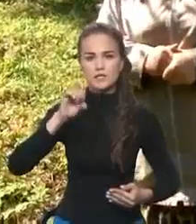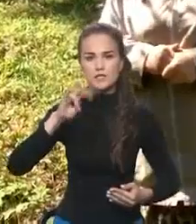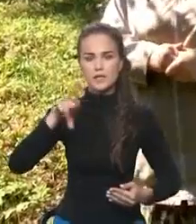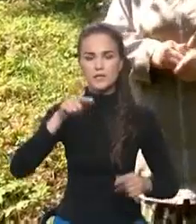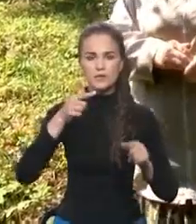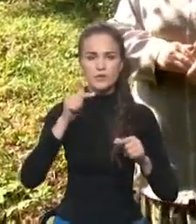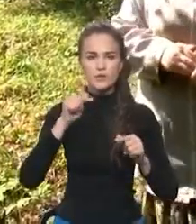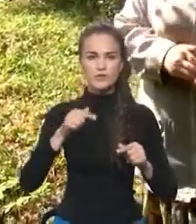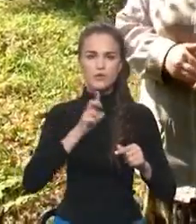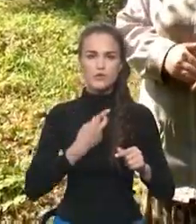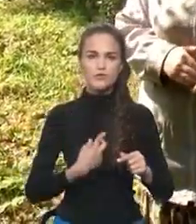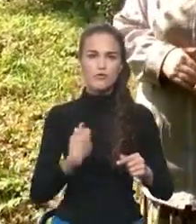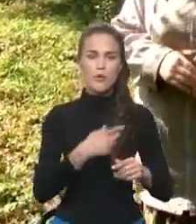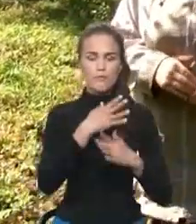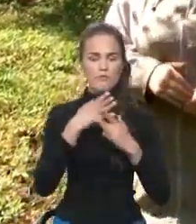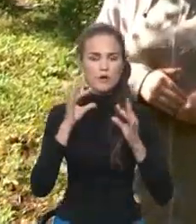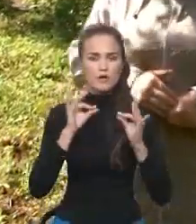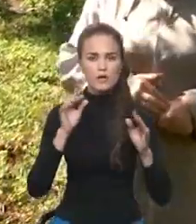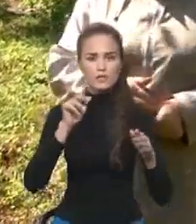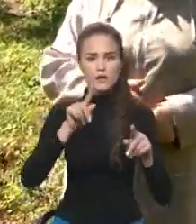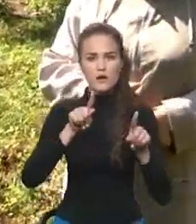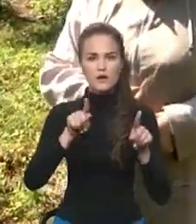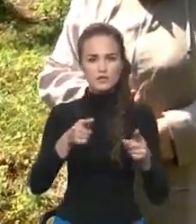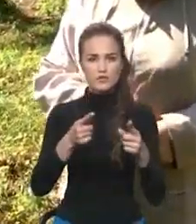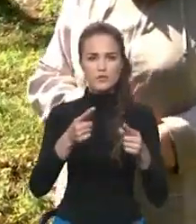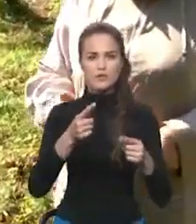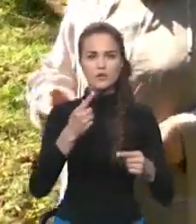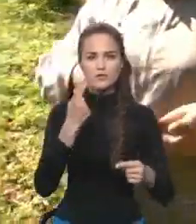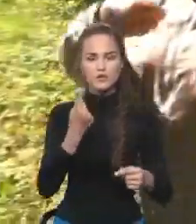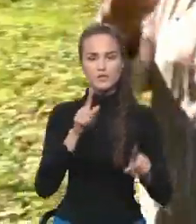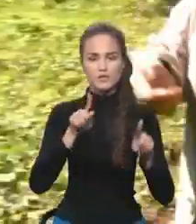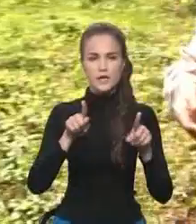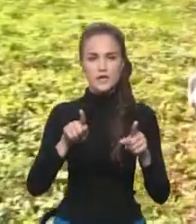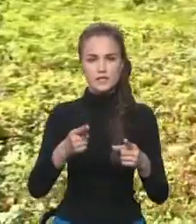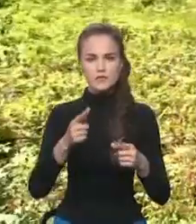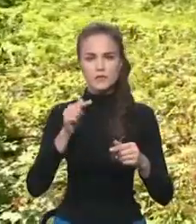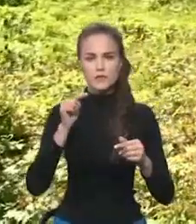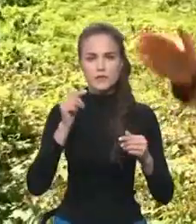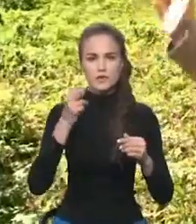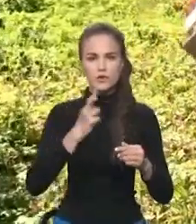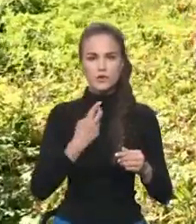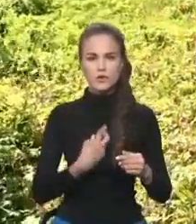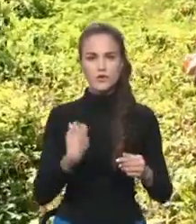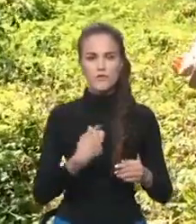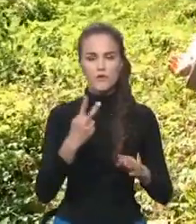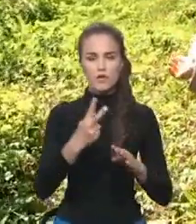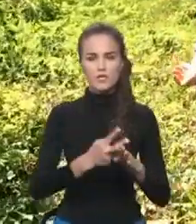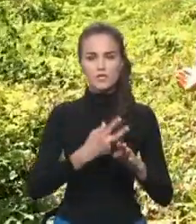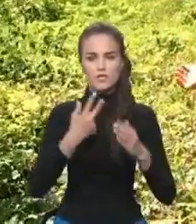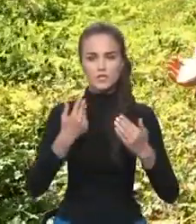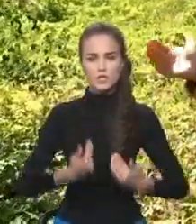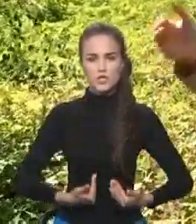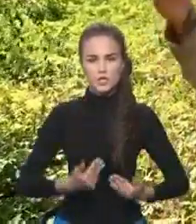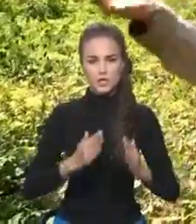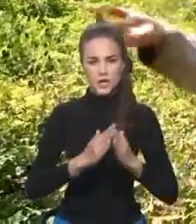много раз арестовывали в 20-х, в 30-х годах И в один из арестов его лишили жилья Жилье